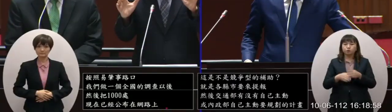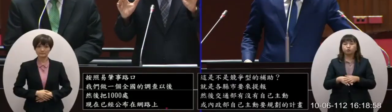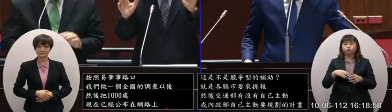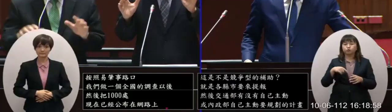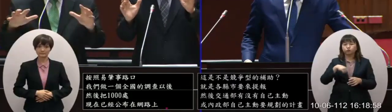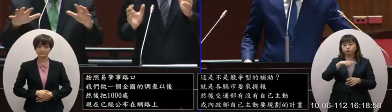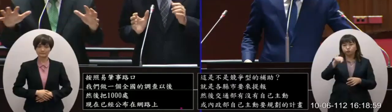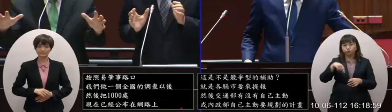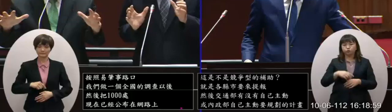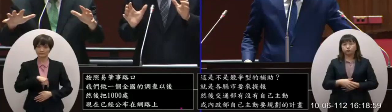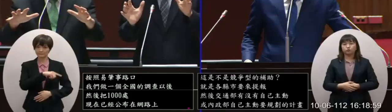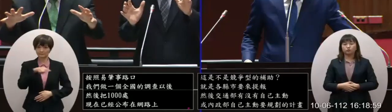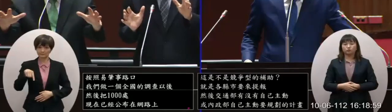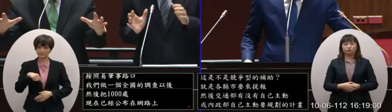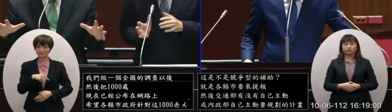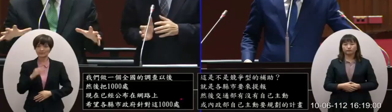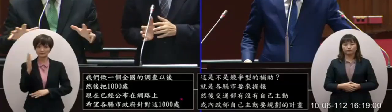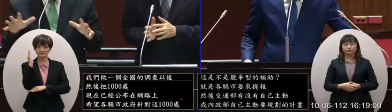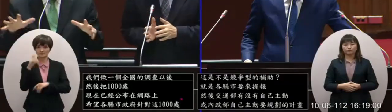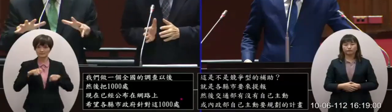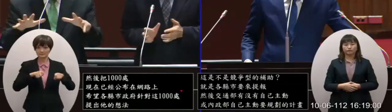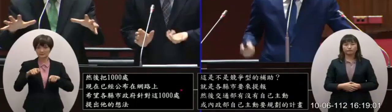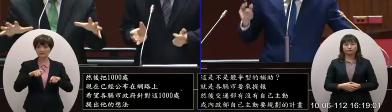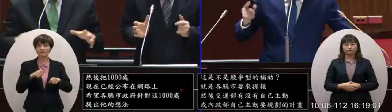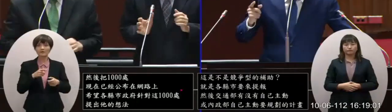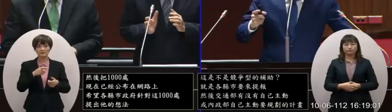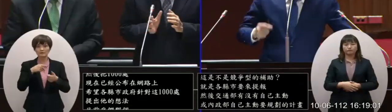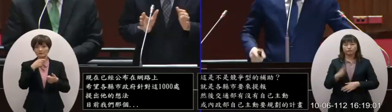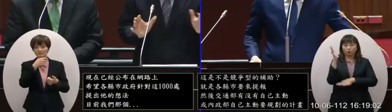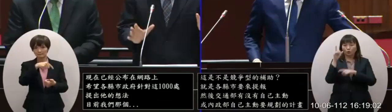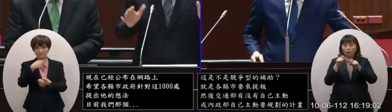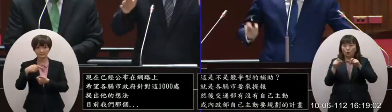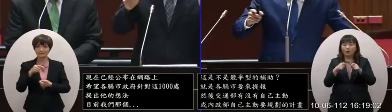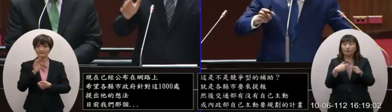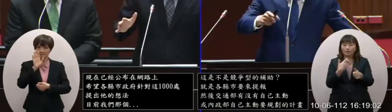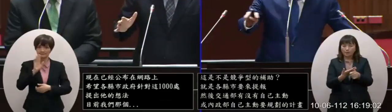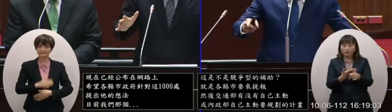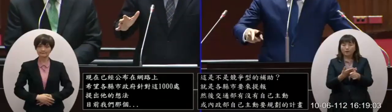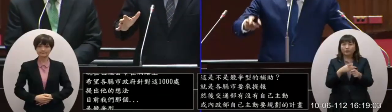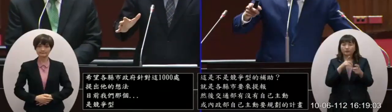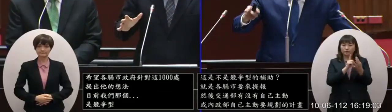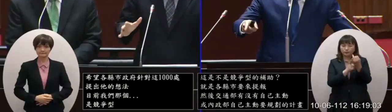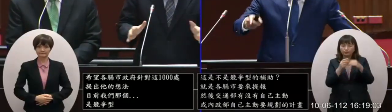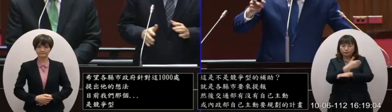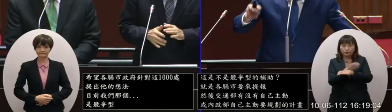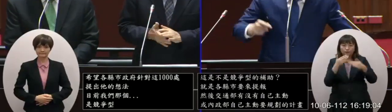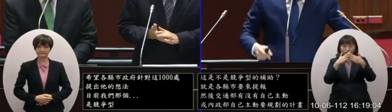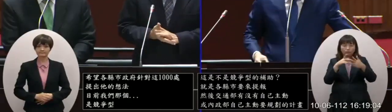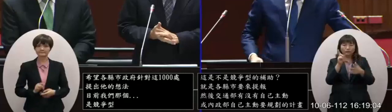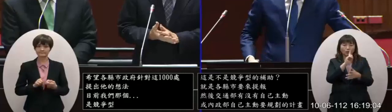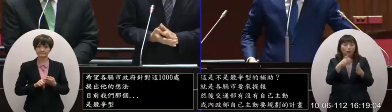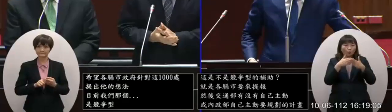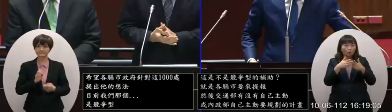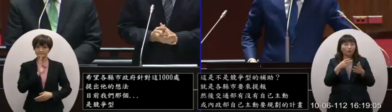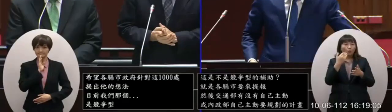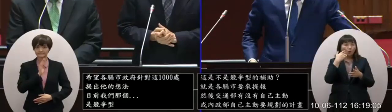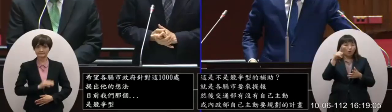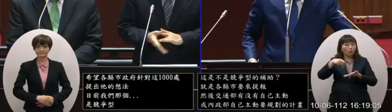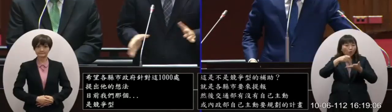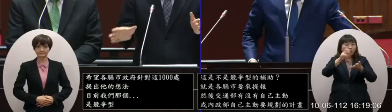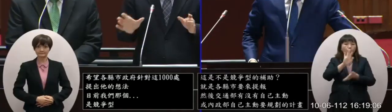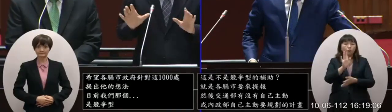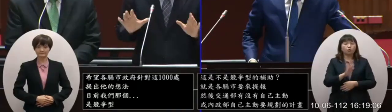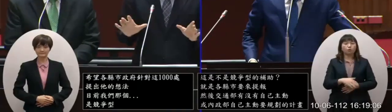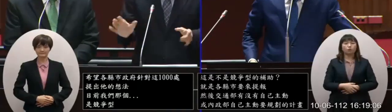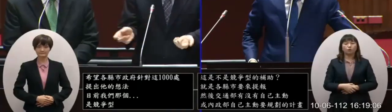我們有找到政策引導政策引導嘛有點出來哪些縣市哪些地方可能需要如果他不提